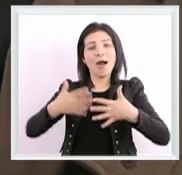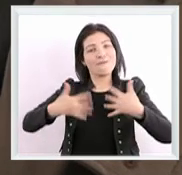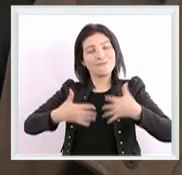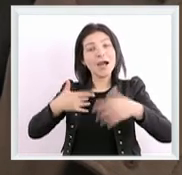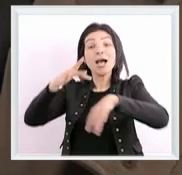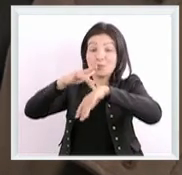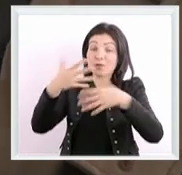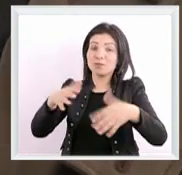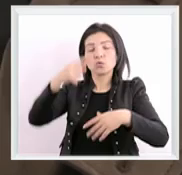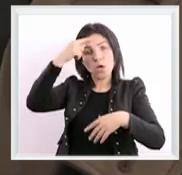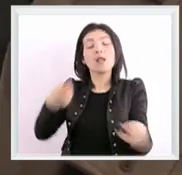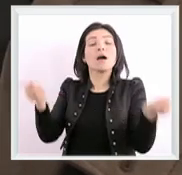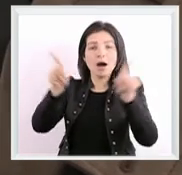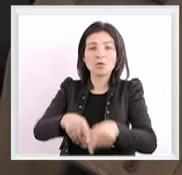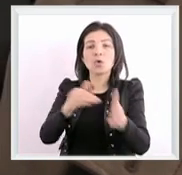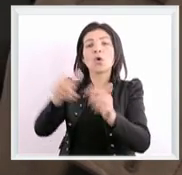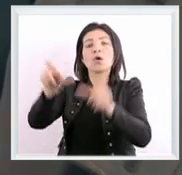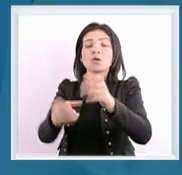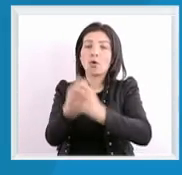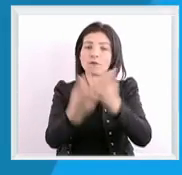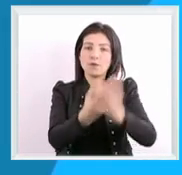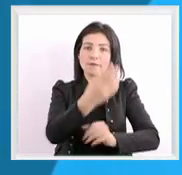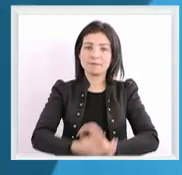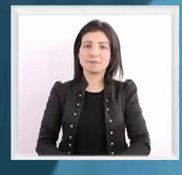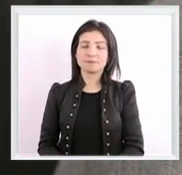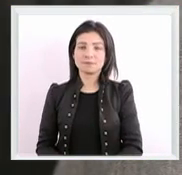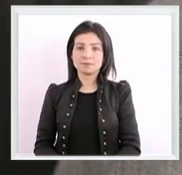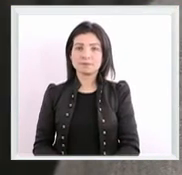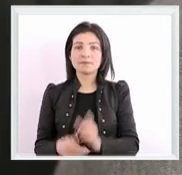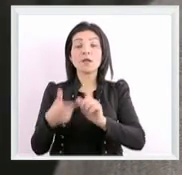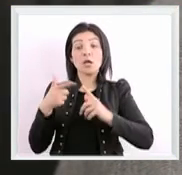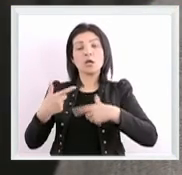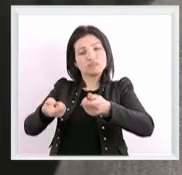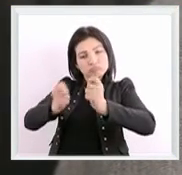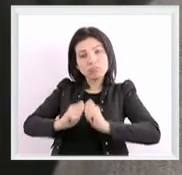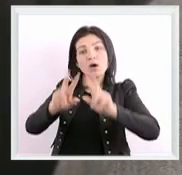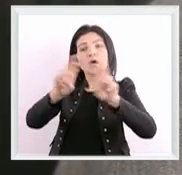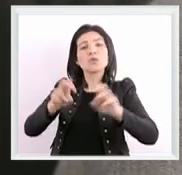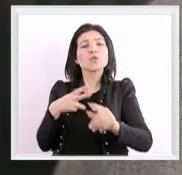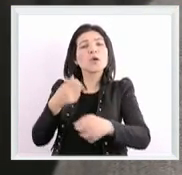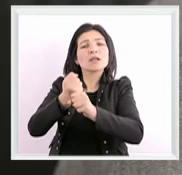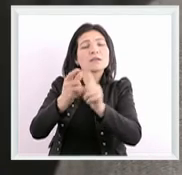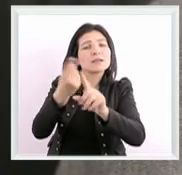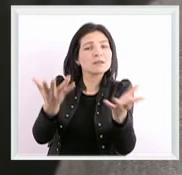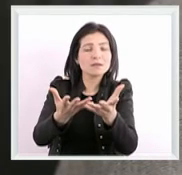في دومانه وأنا فرحانة برشة بالتجربة ديه وإن شاء الله تتكرر مع برشة وليديه قدرت شهادة في صنع